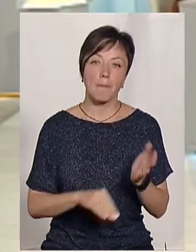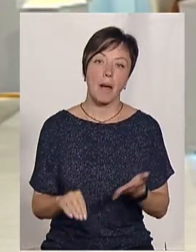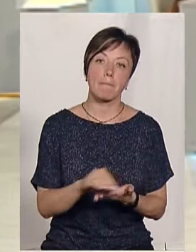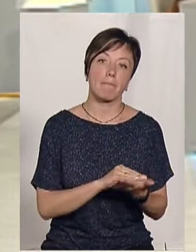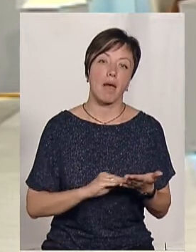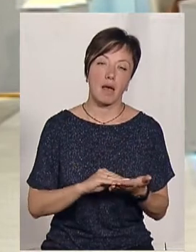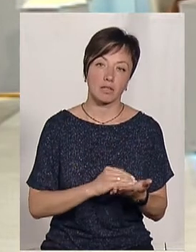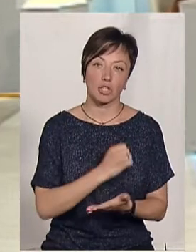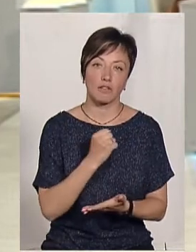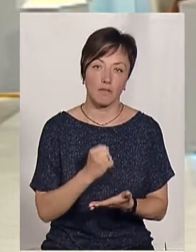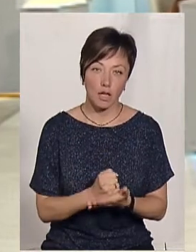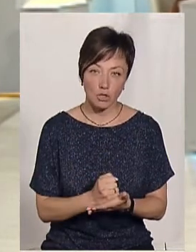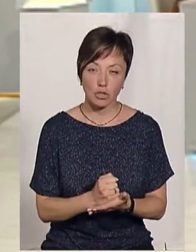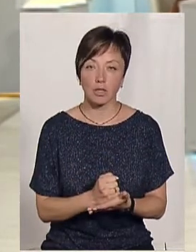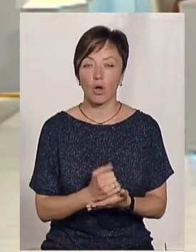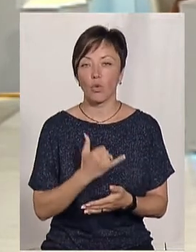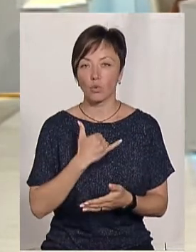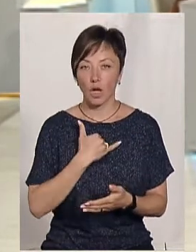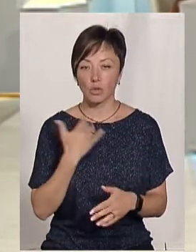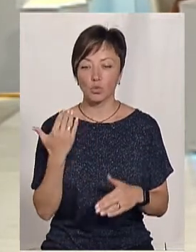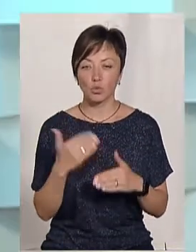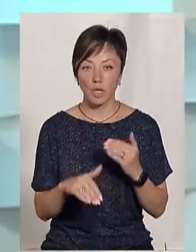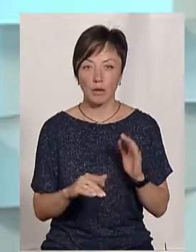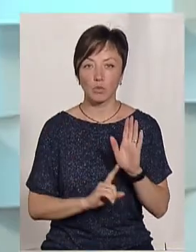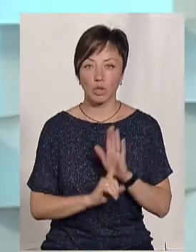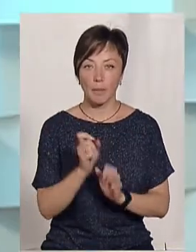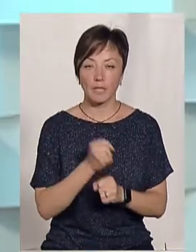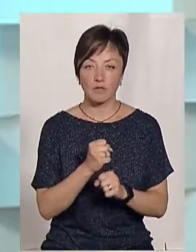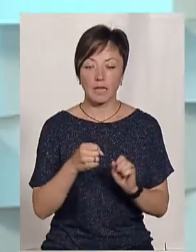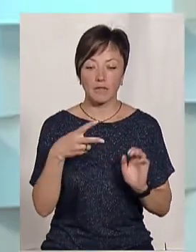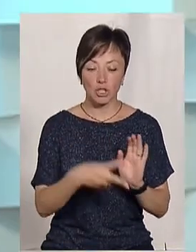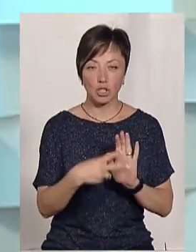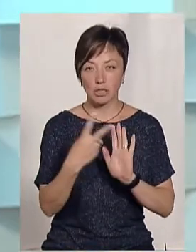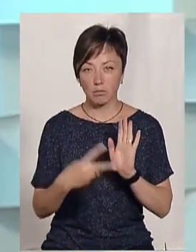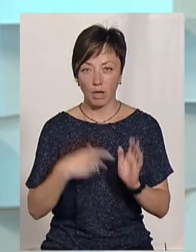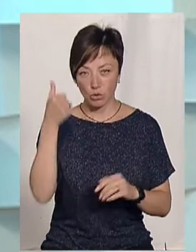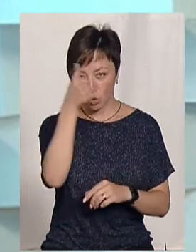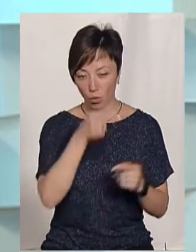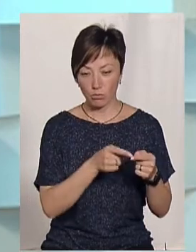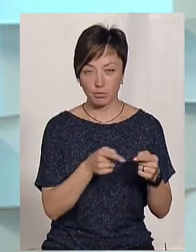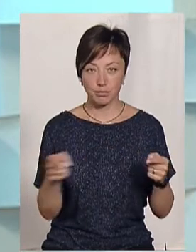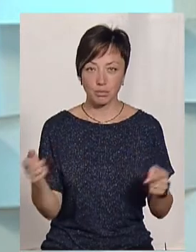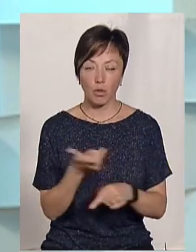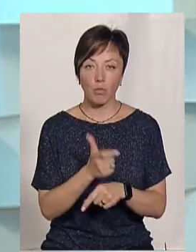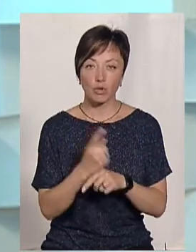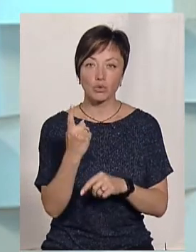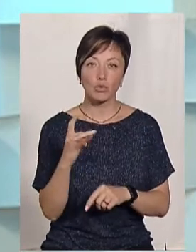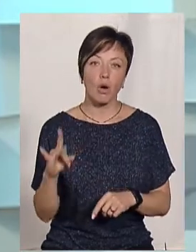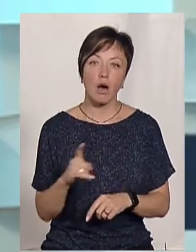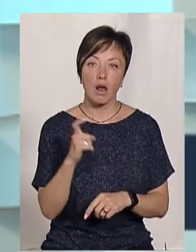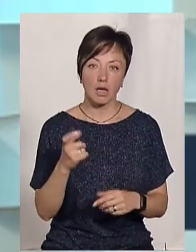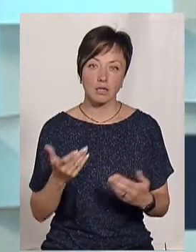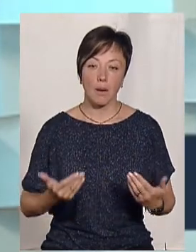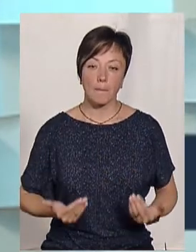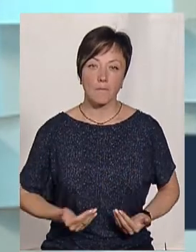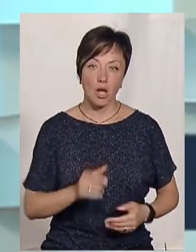про програму співфінансування. Існує вона у нас з 2017 року. За цей час понад 100 разів мешканці